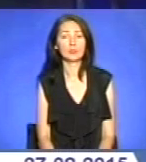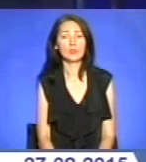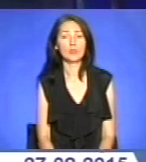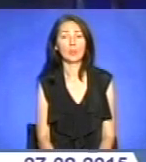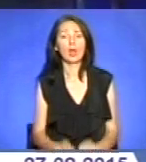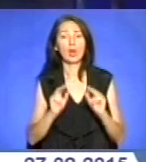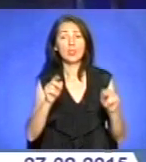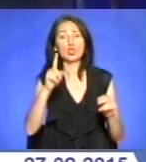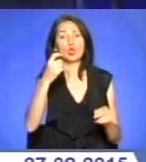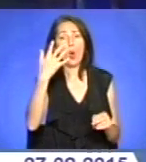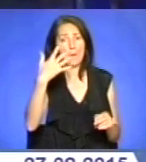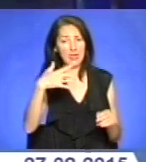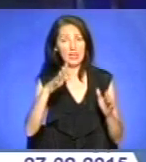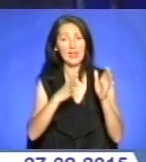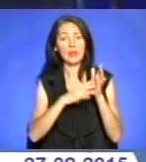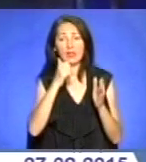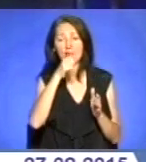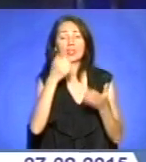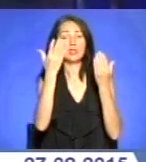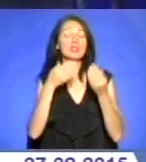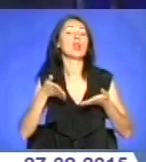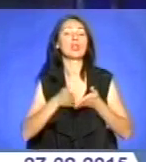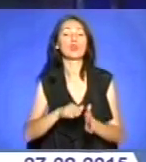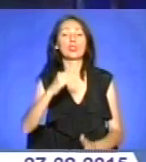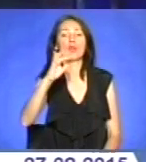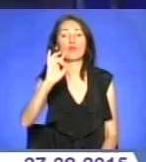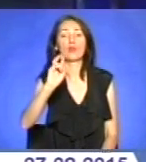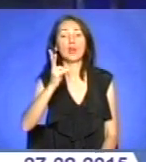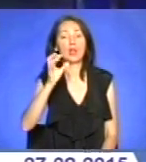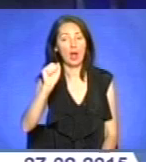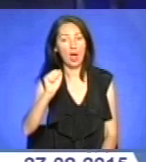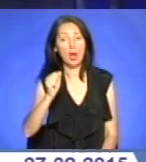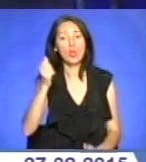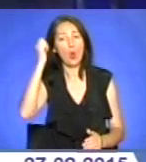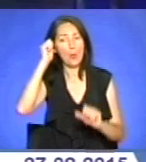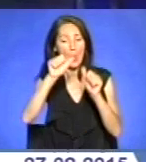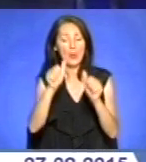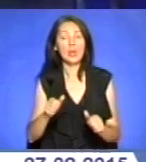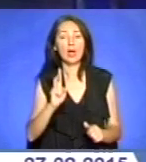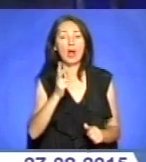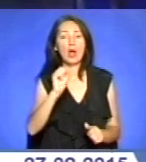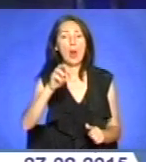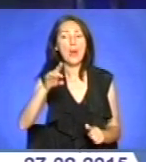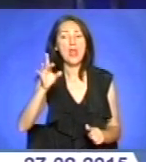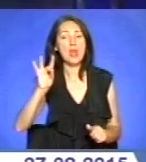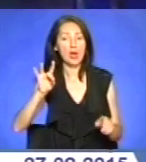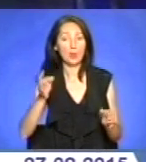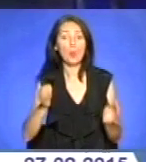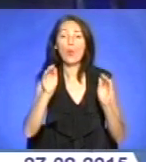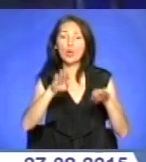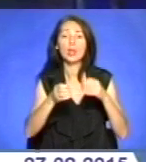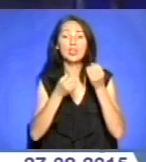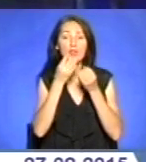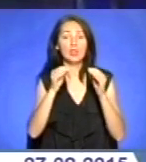З нагоди 159-ї річниці від дня народження Івана Франка до пам'ятника Кам'яреві поклали квіти. Десятки тернополян прийшли вшанувати